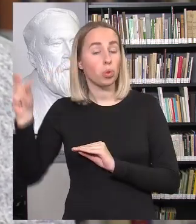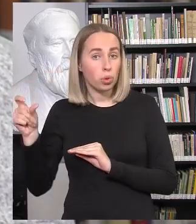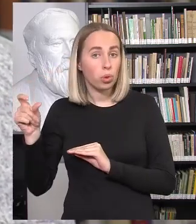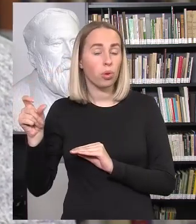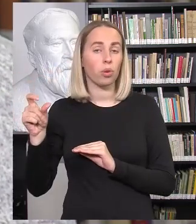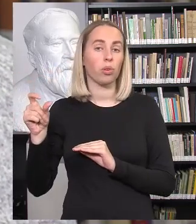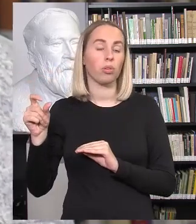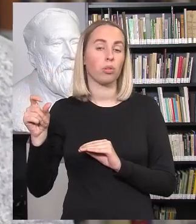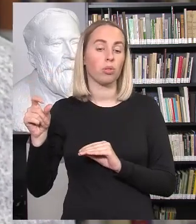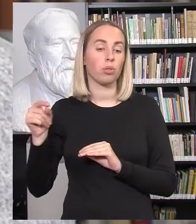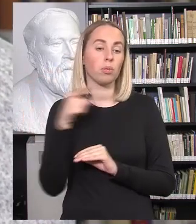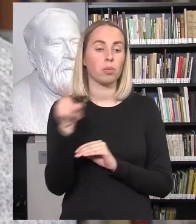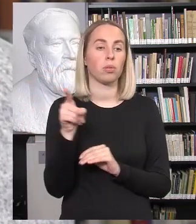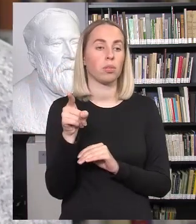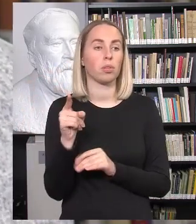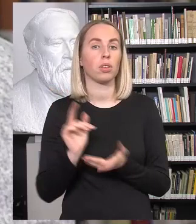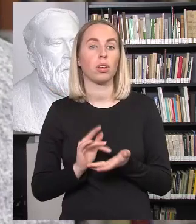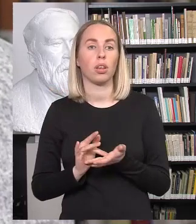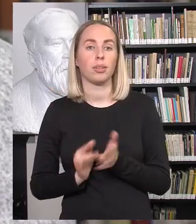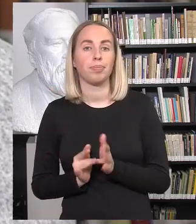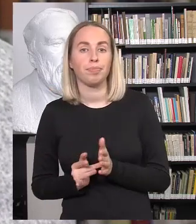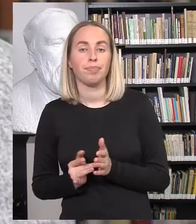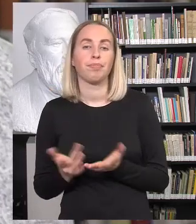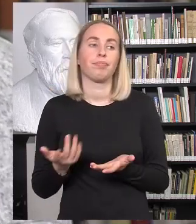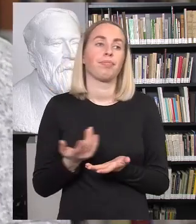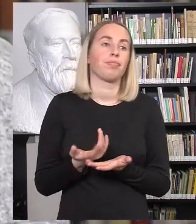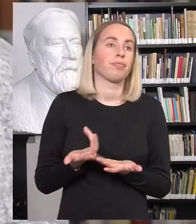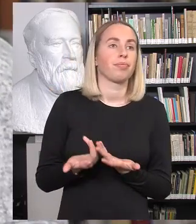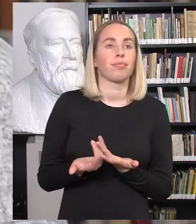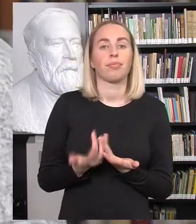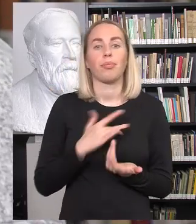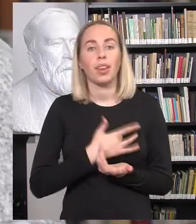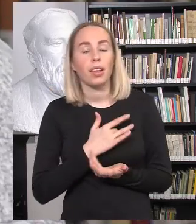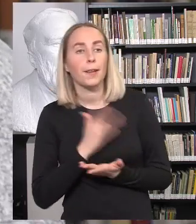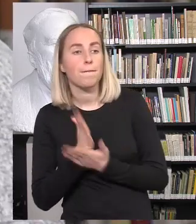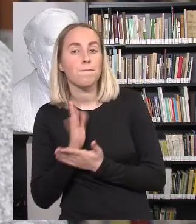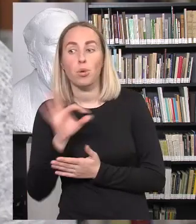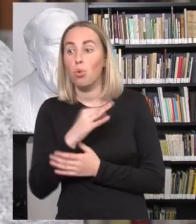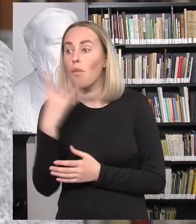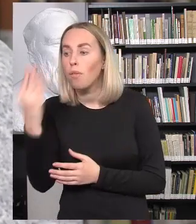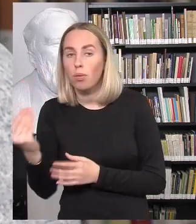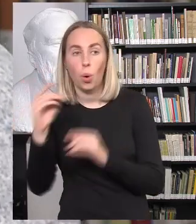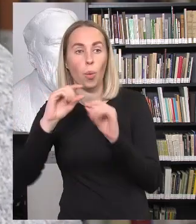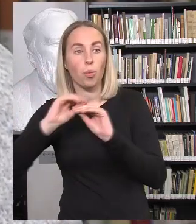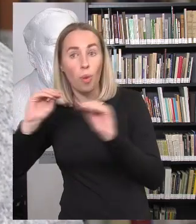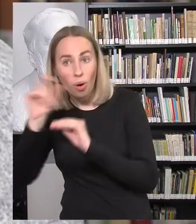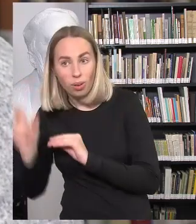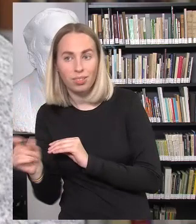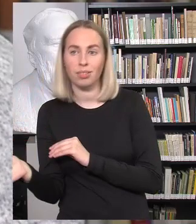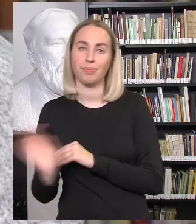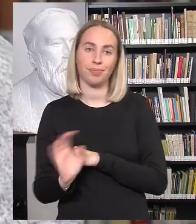nerimaudami dėl jų, čia nėra apie tai, kad jeigu,